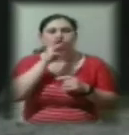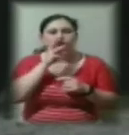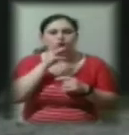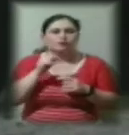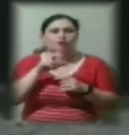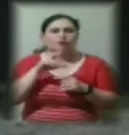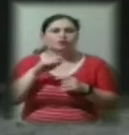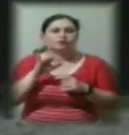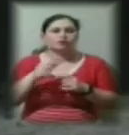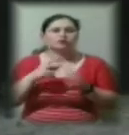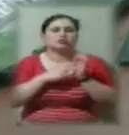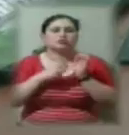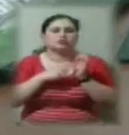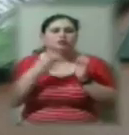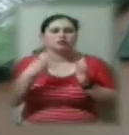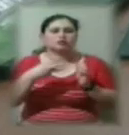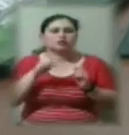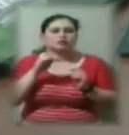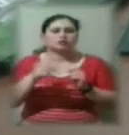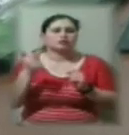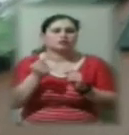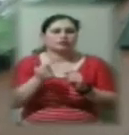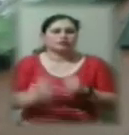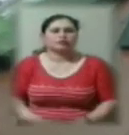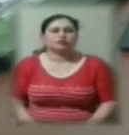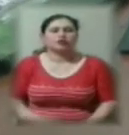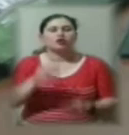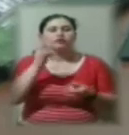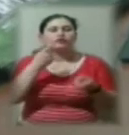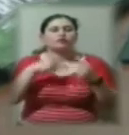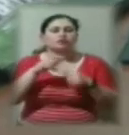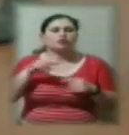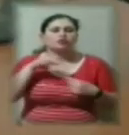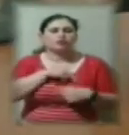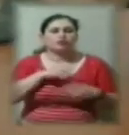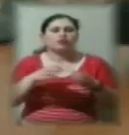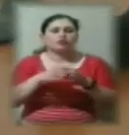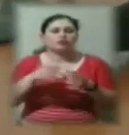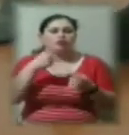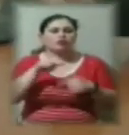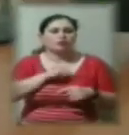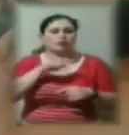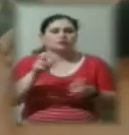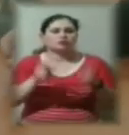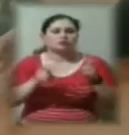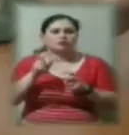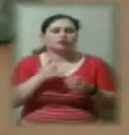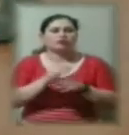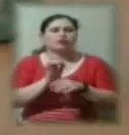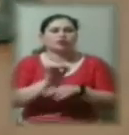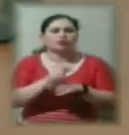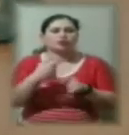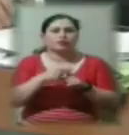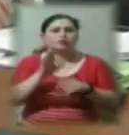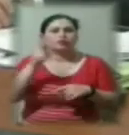730 тисяч гривень. Чи повернеться трудовий колектив машинобудівної комплектації до виробництва, про це стане відомо завтра.